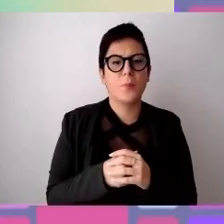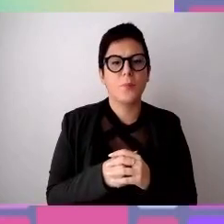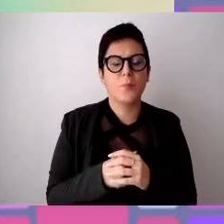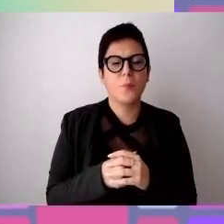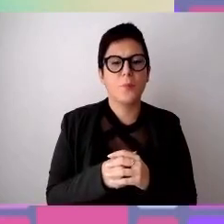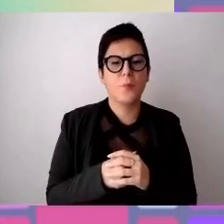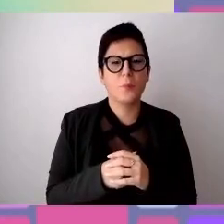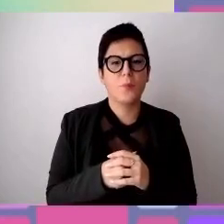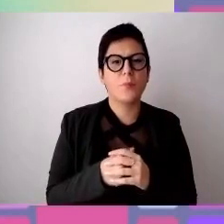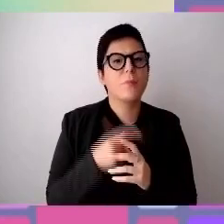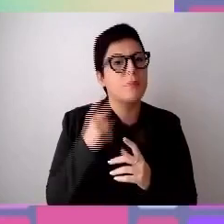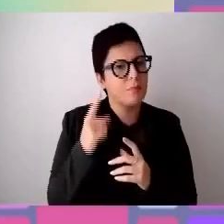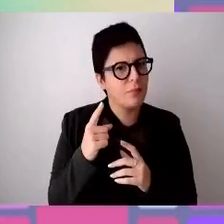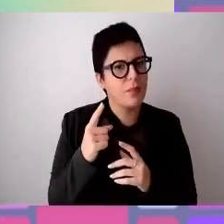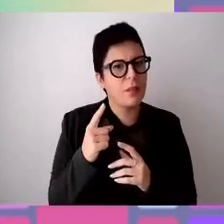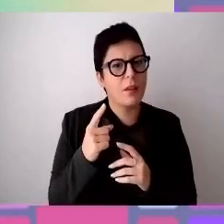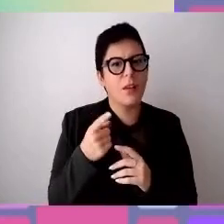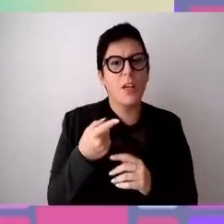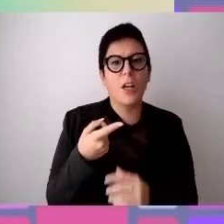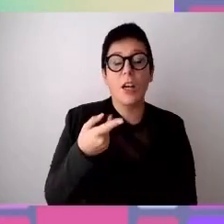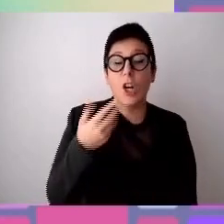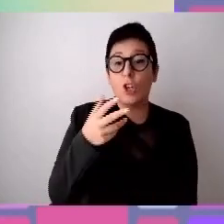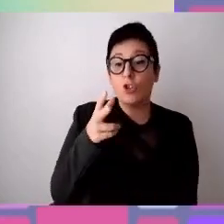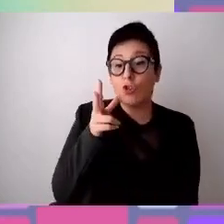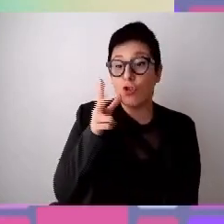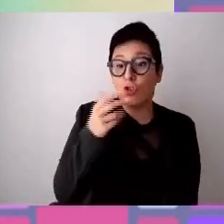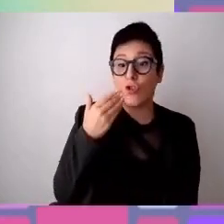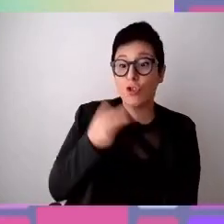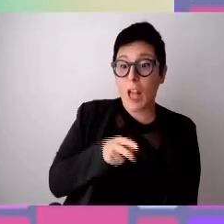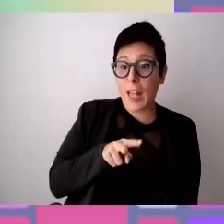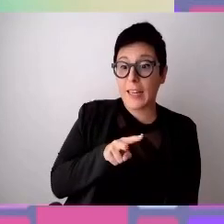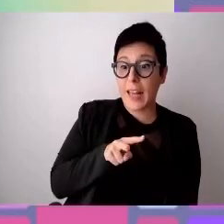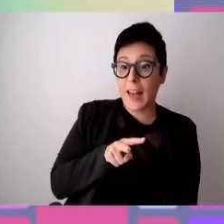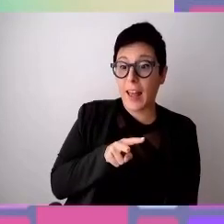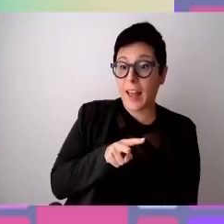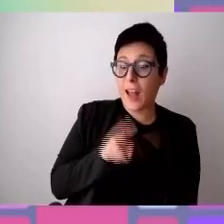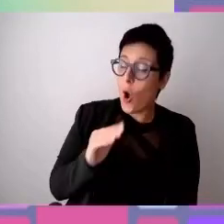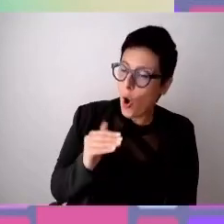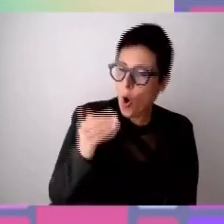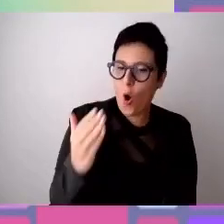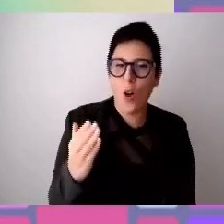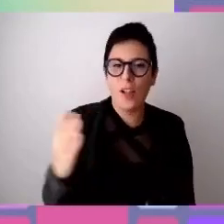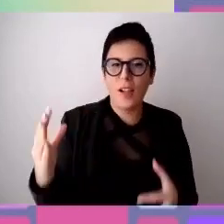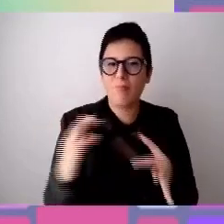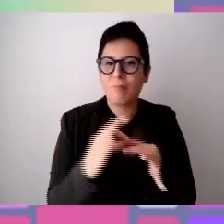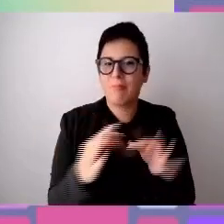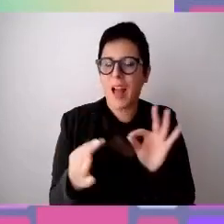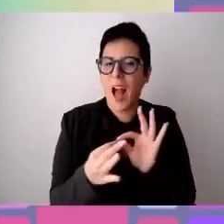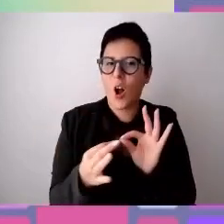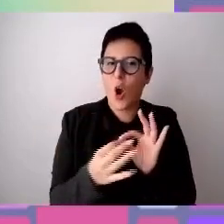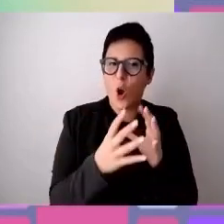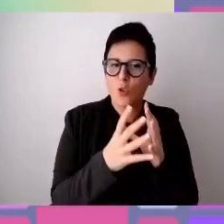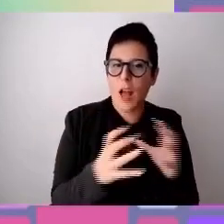affetti oltre il genere dove ha stipulato un accordo con l